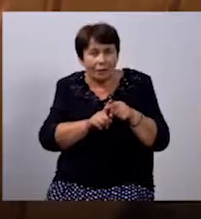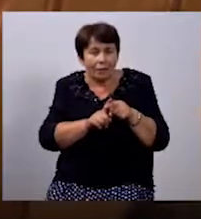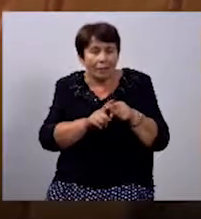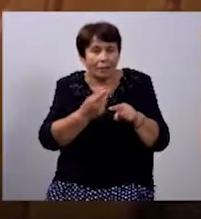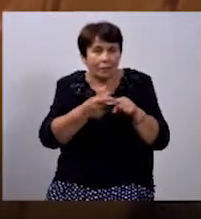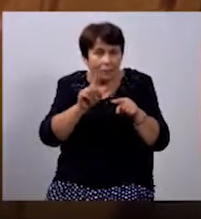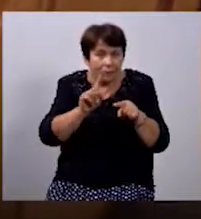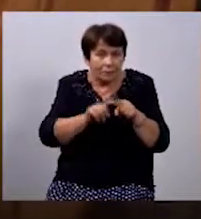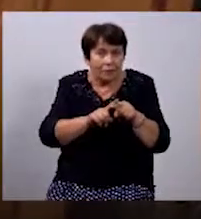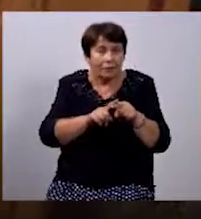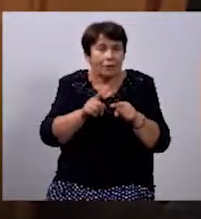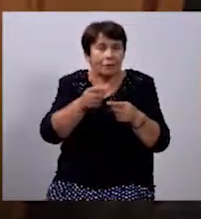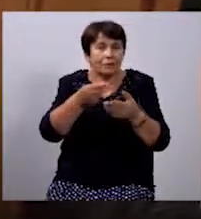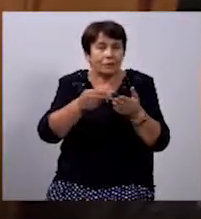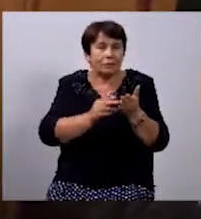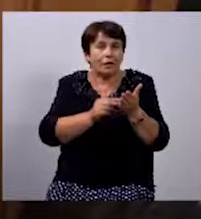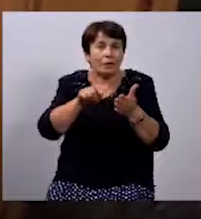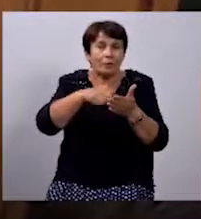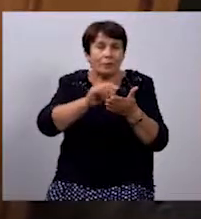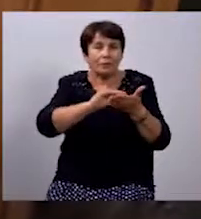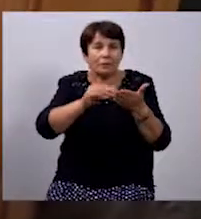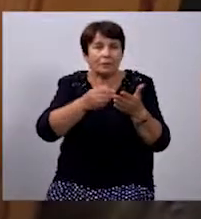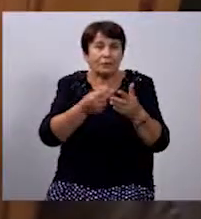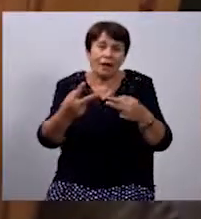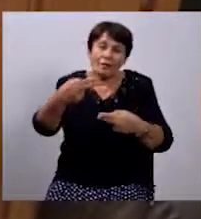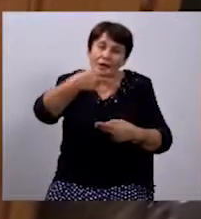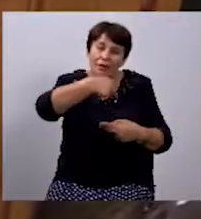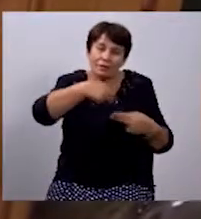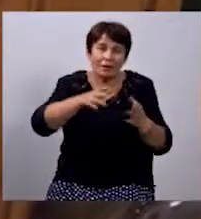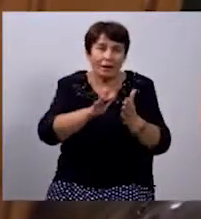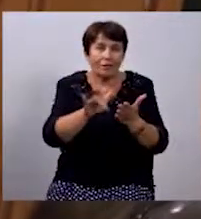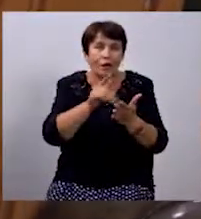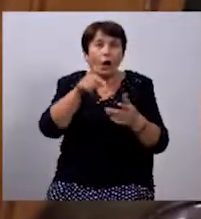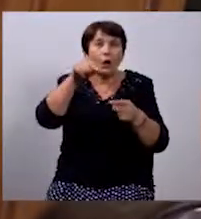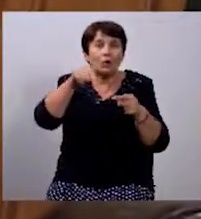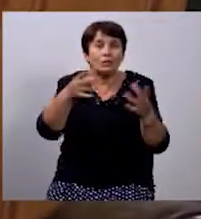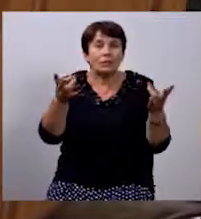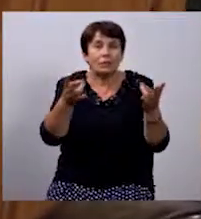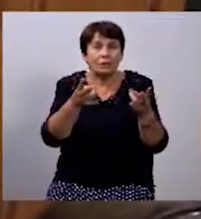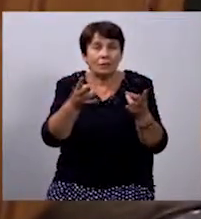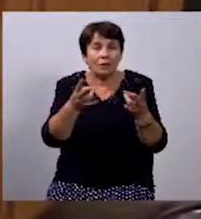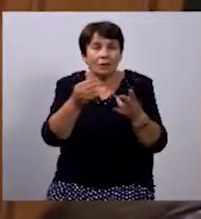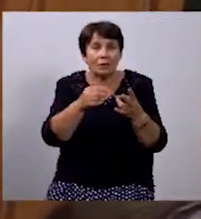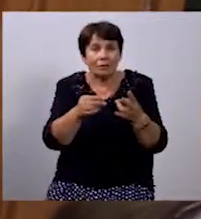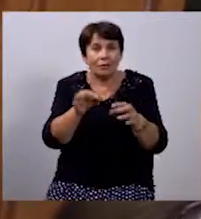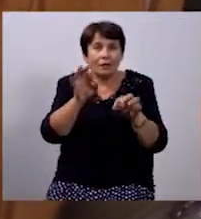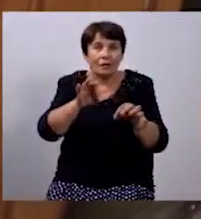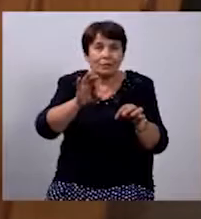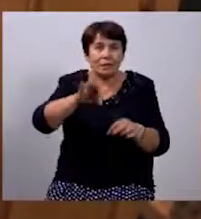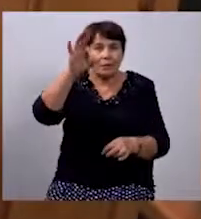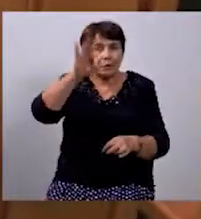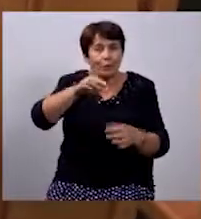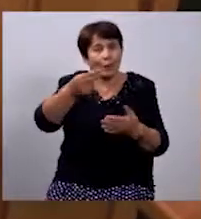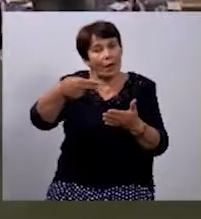щоб вклеїти, ось тут треба вирізати, ось тут треба м'ячати пенсію, ось це